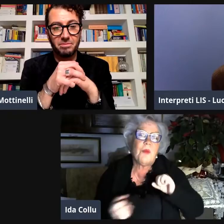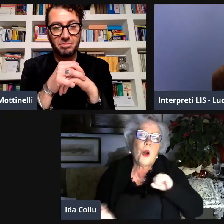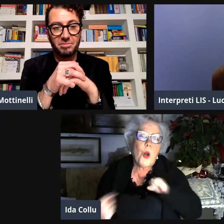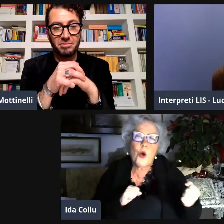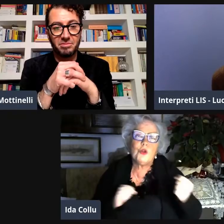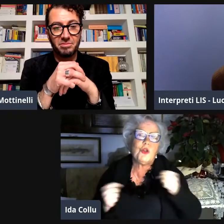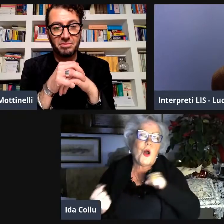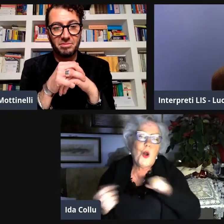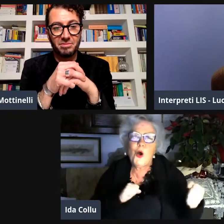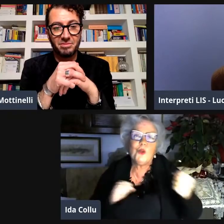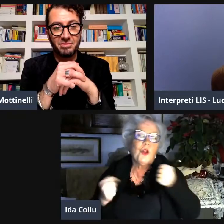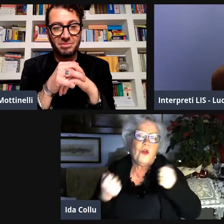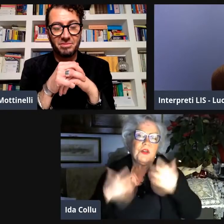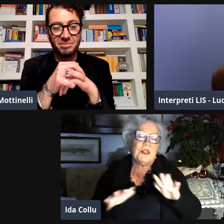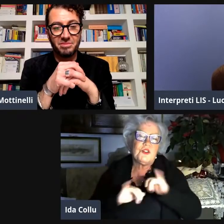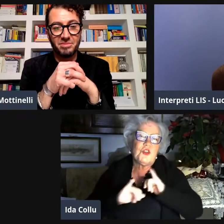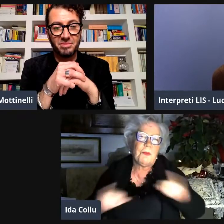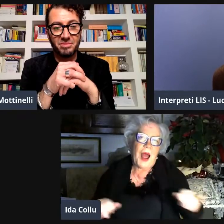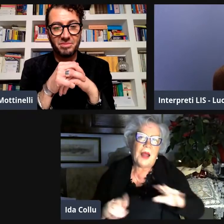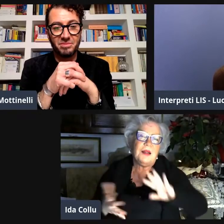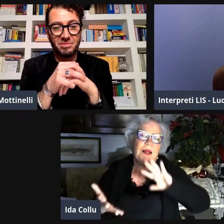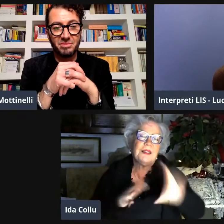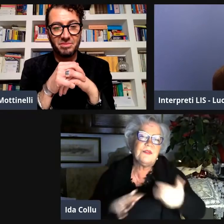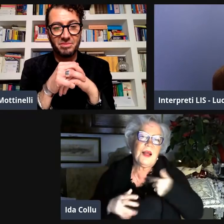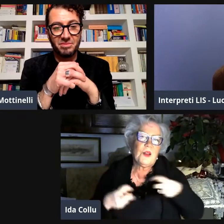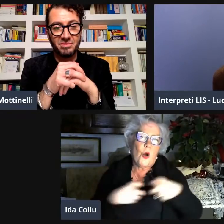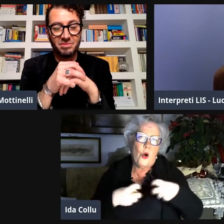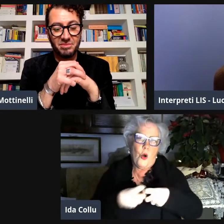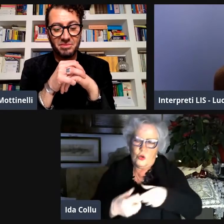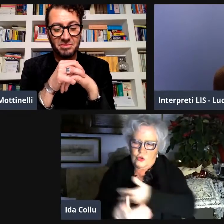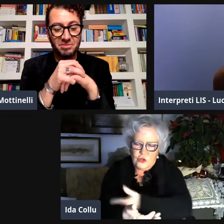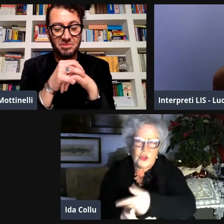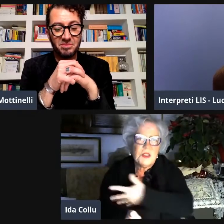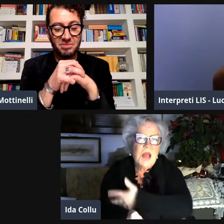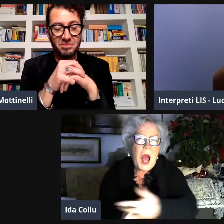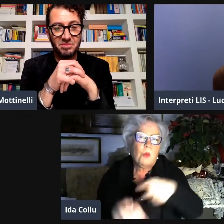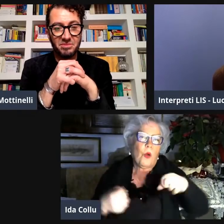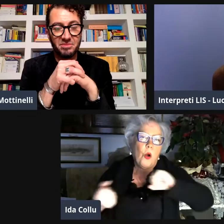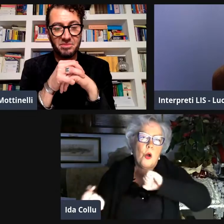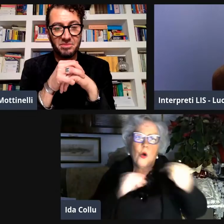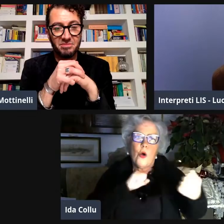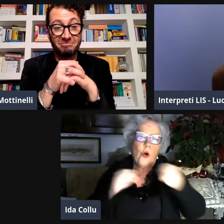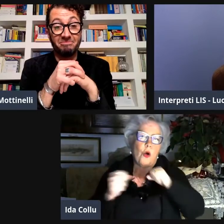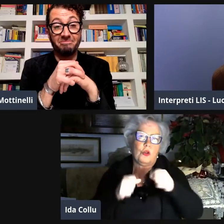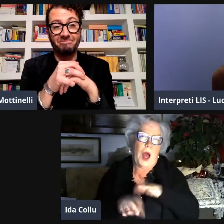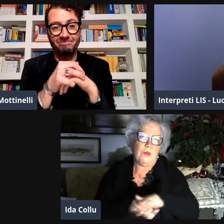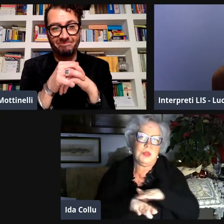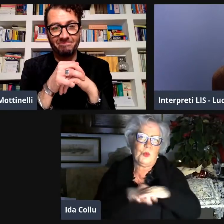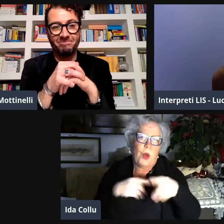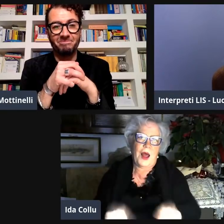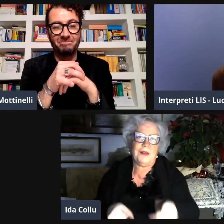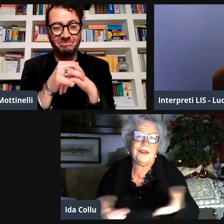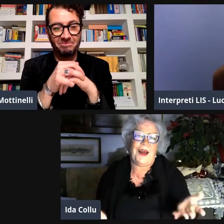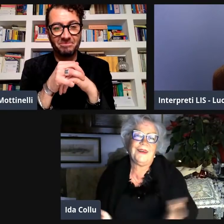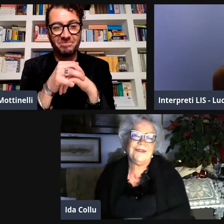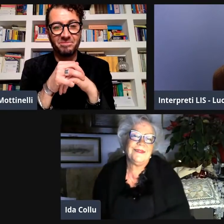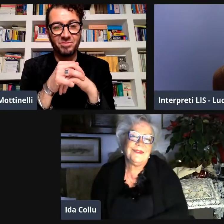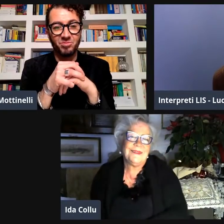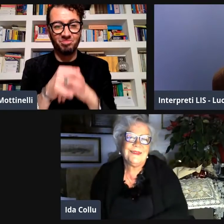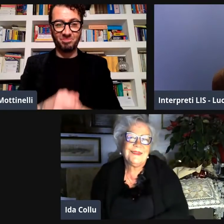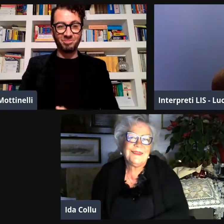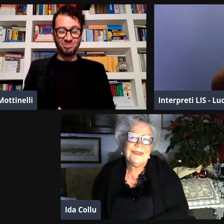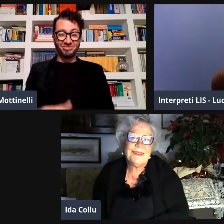E questa è stata la mia vita. Una vita piena di lotte. Una lotta che non finisce mai. E una lotta combattuta con